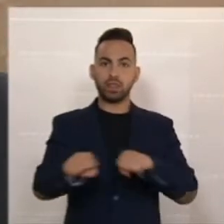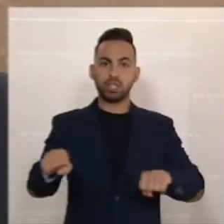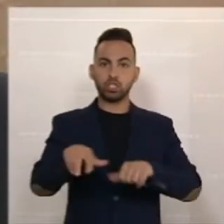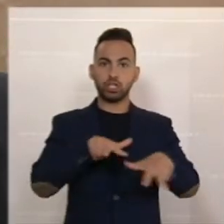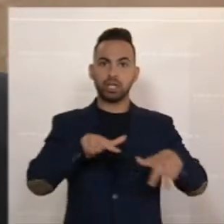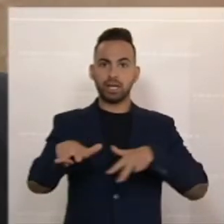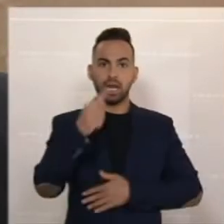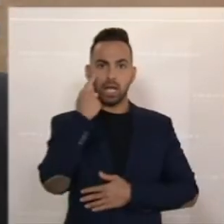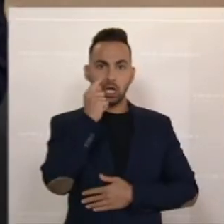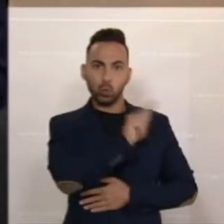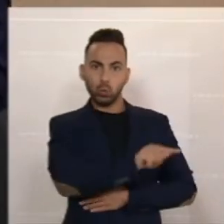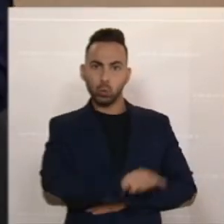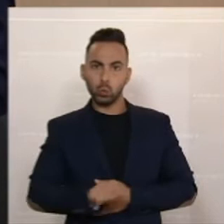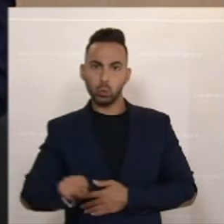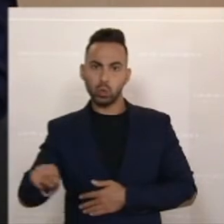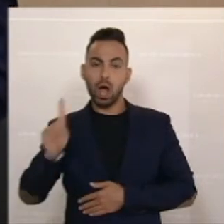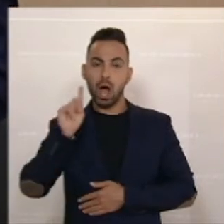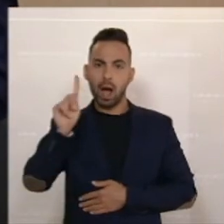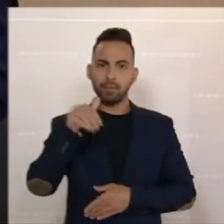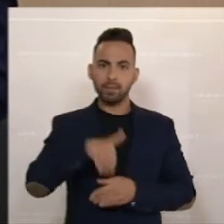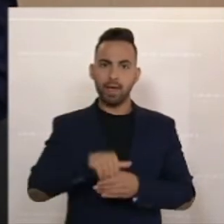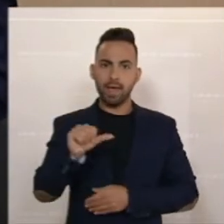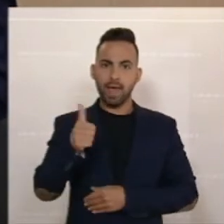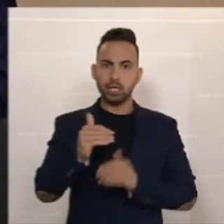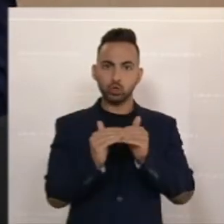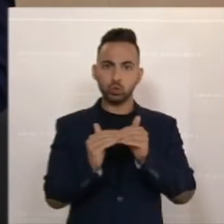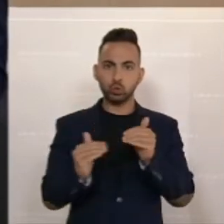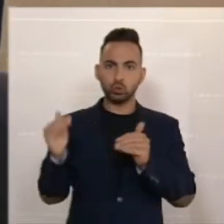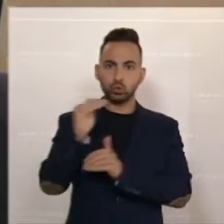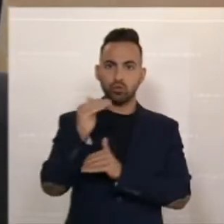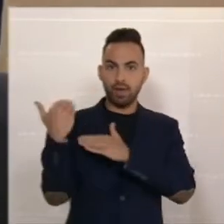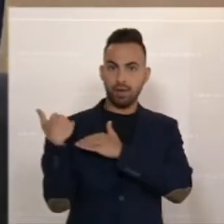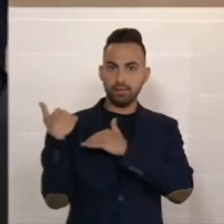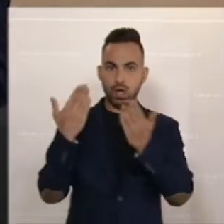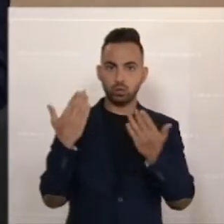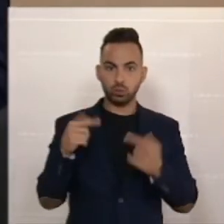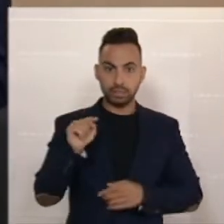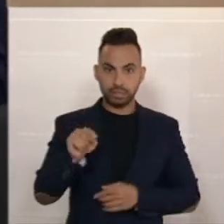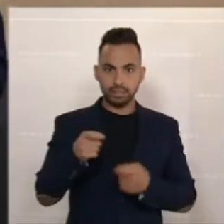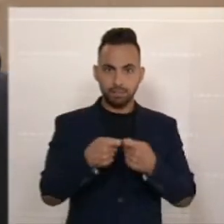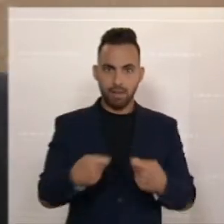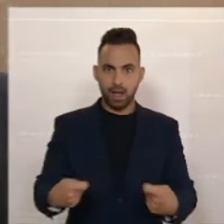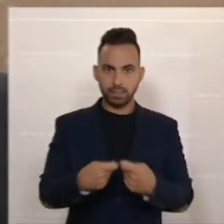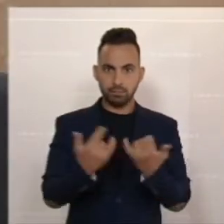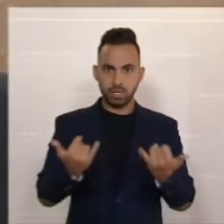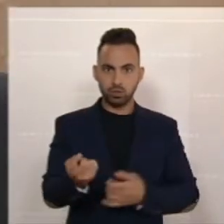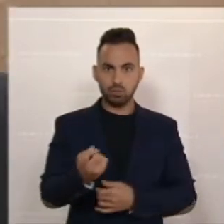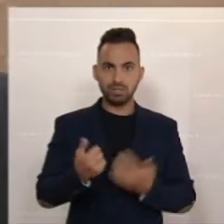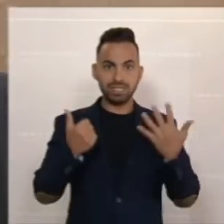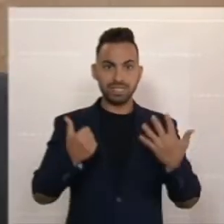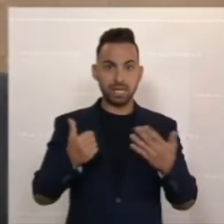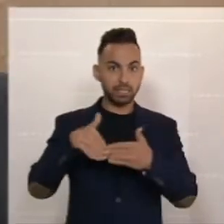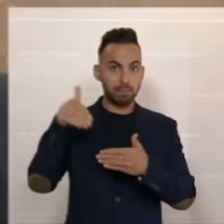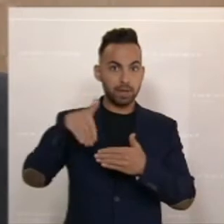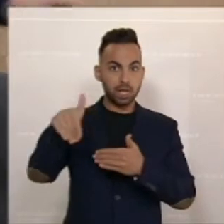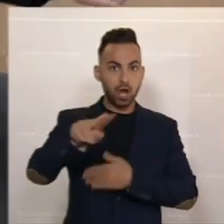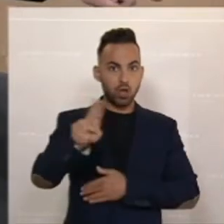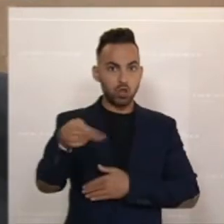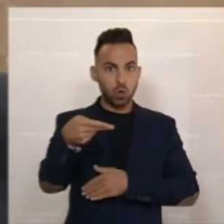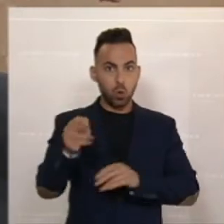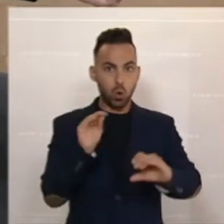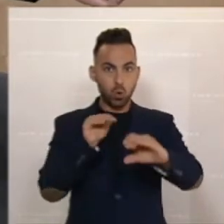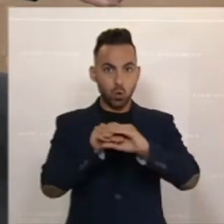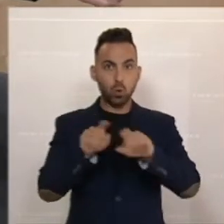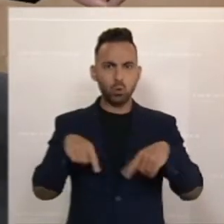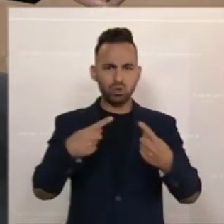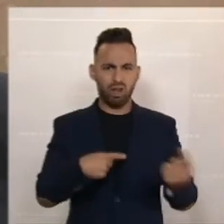Aber wenn man dann anschaut, dass in der ersten Stufe der Entlastung jetzt dieser Maßnahmen, die wir setzen, 6 Milliarden Euro drinnen stecken und dann